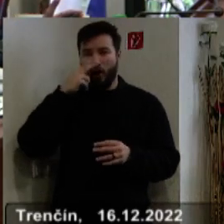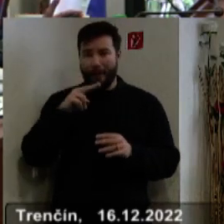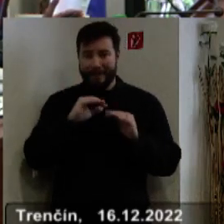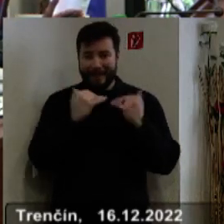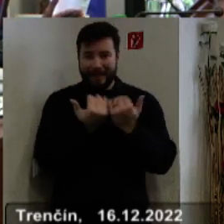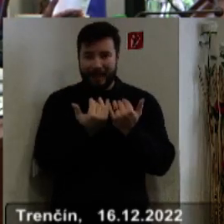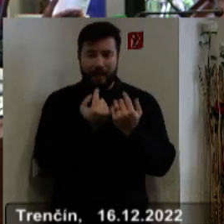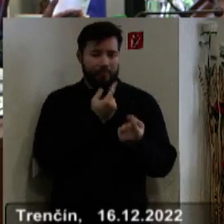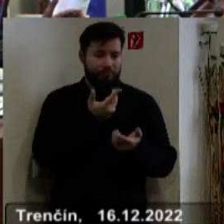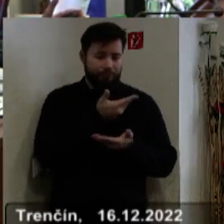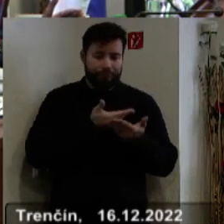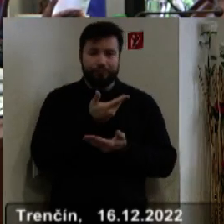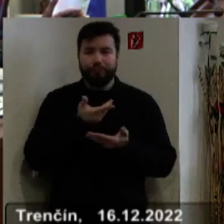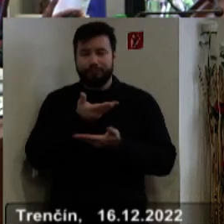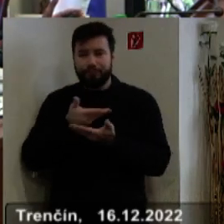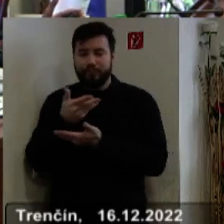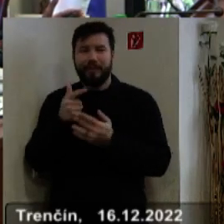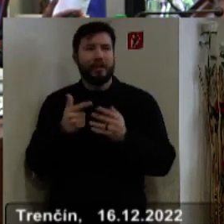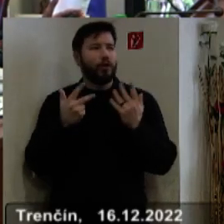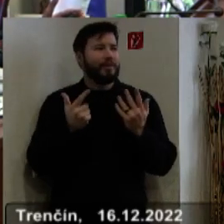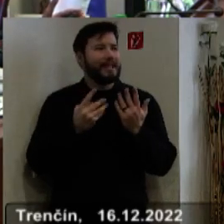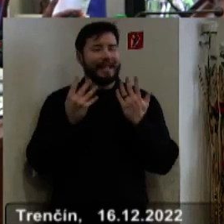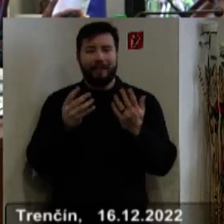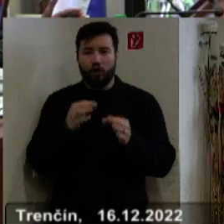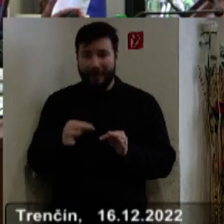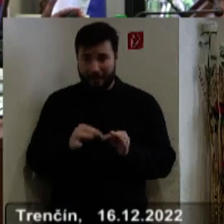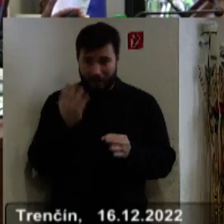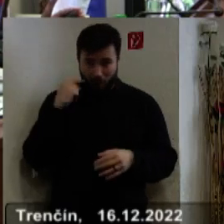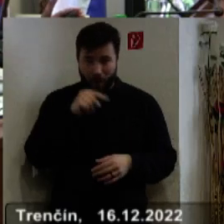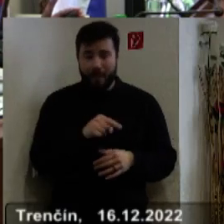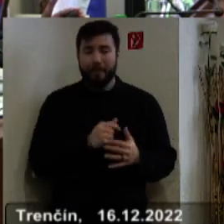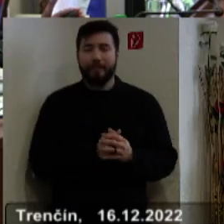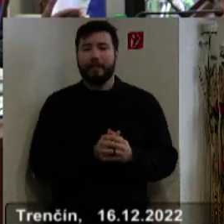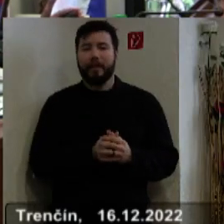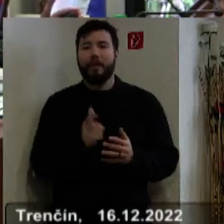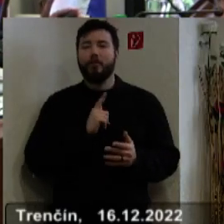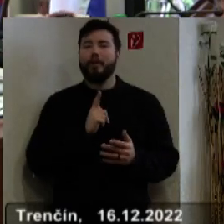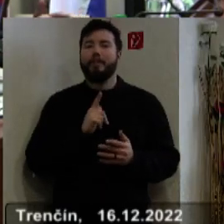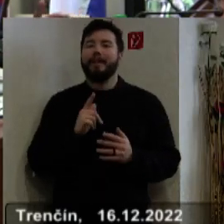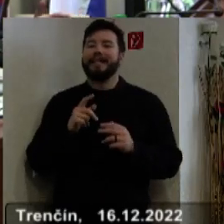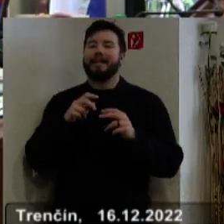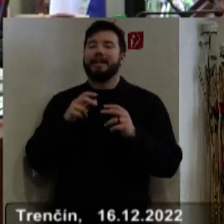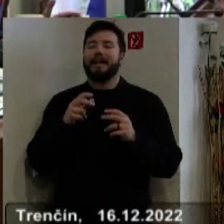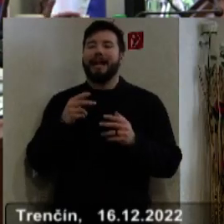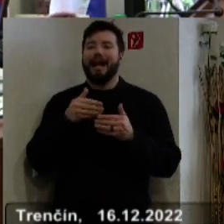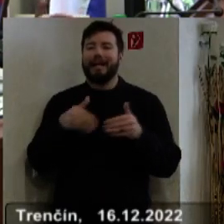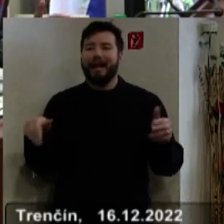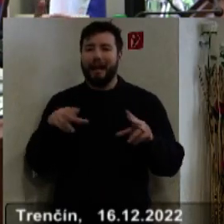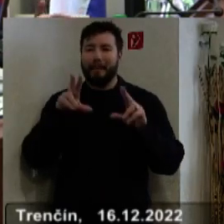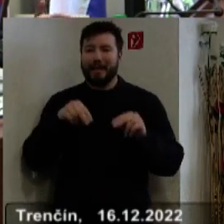29. novembra a potom sme tieto materiály preberali tiež na zásadnutí rady predsedov